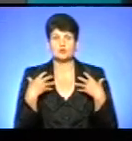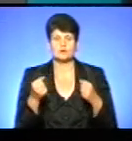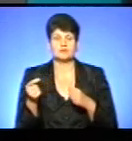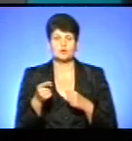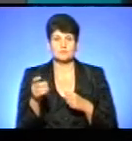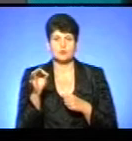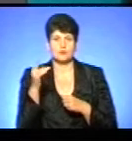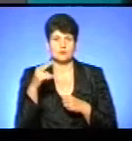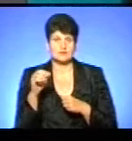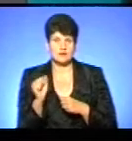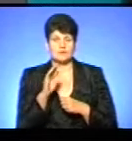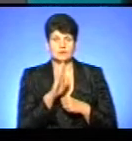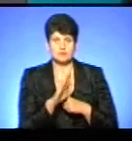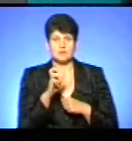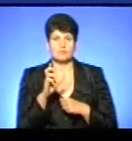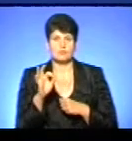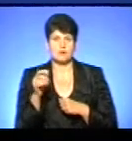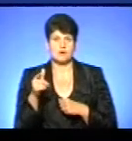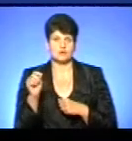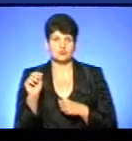облдержадміністрації Володимир Богайчук.